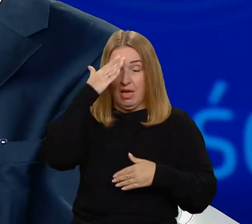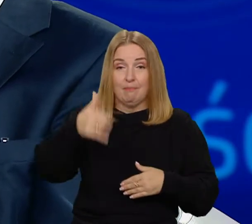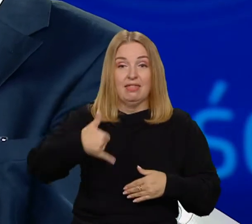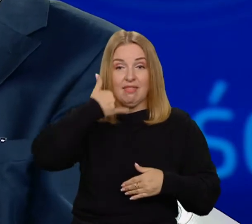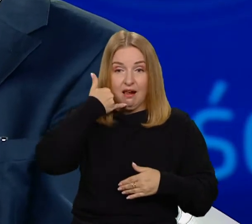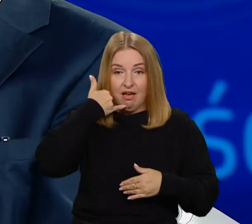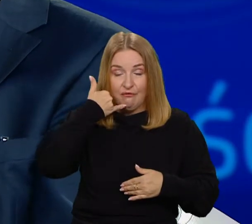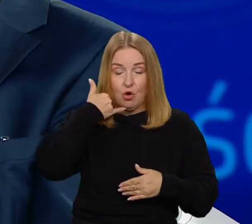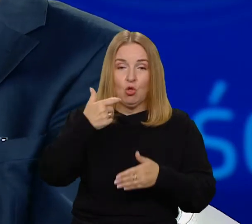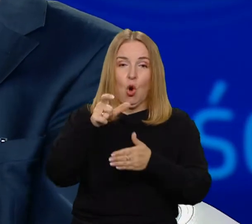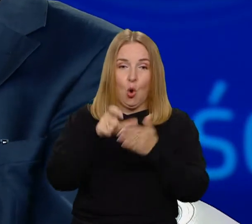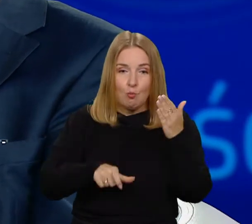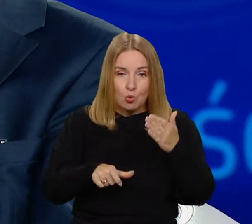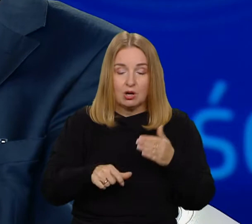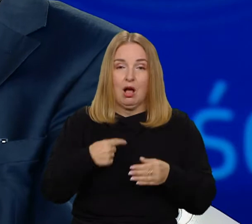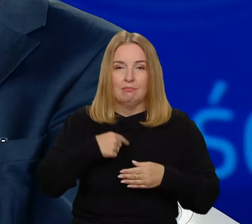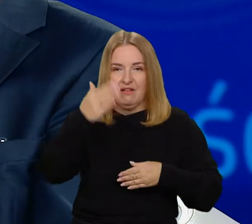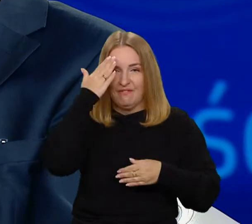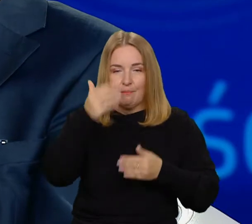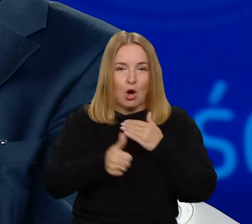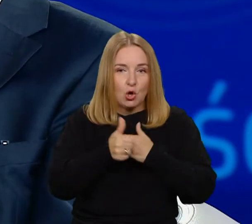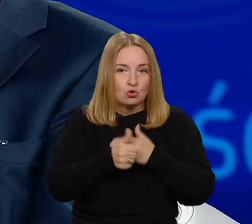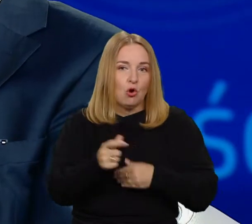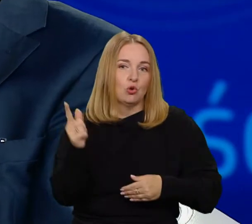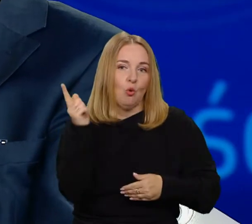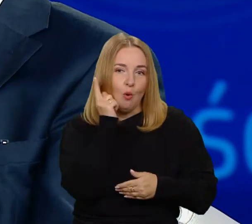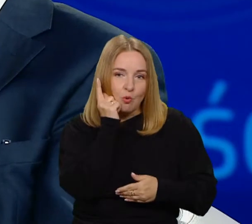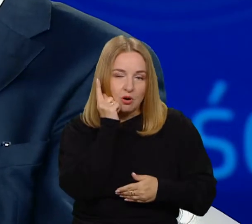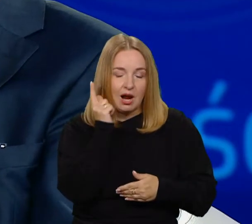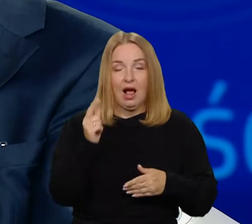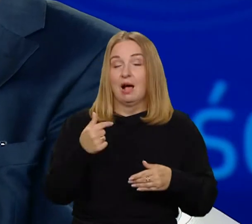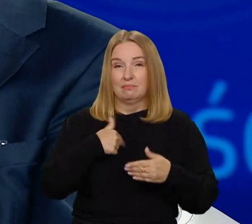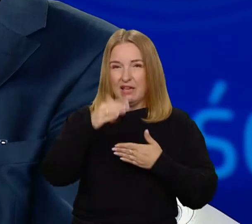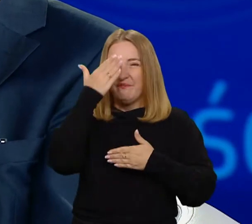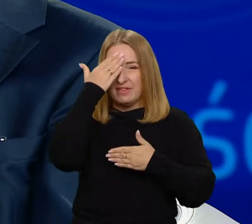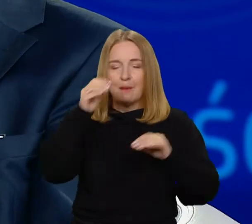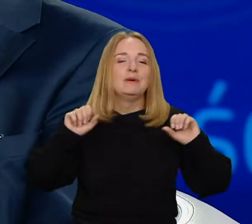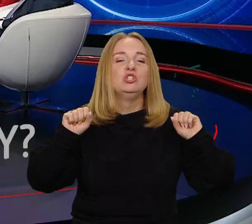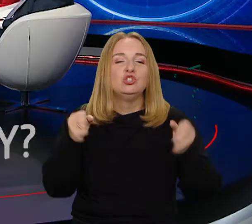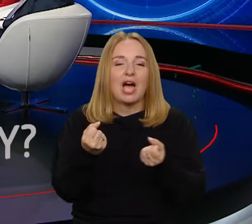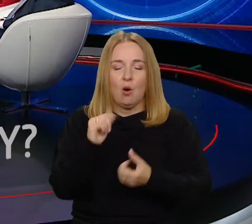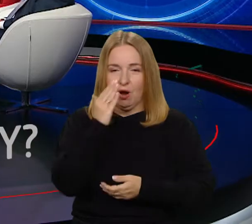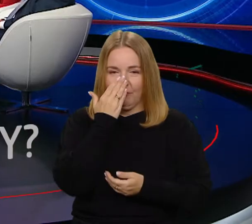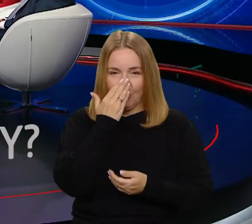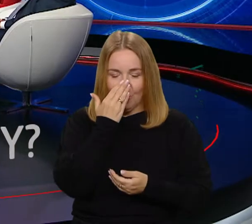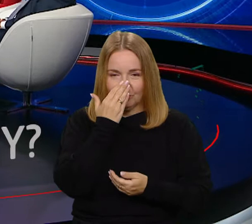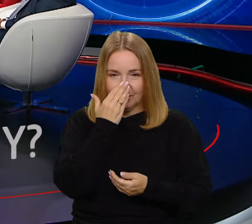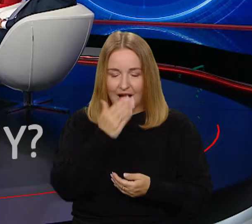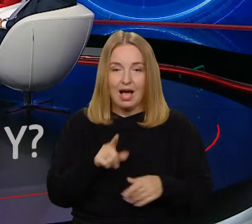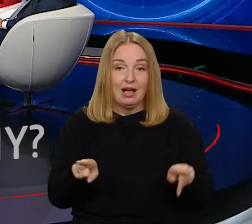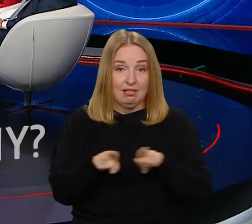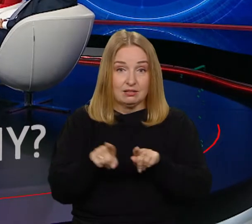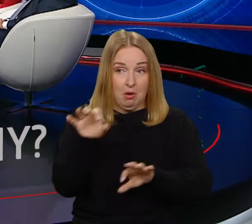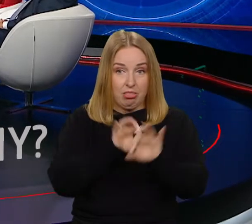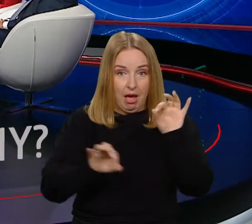natomiast czy my je dobrze rozumiemy, czy my wiemy jak to wszystko działa, już nie mówiąc o tym, czy my wiemy jak to